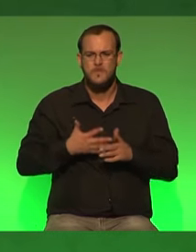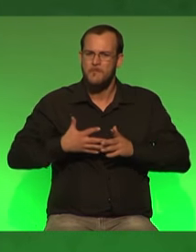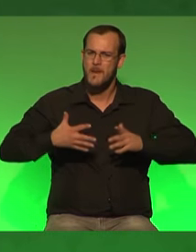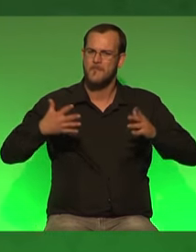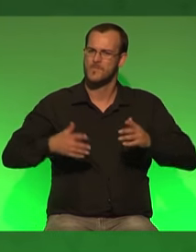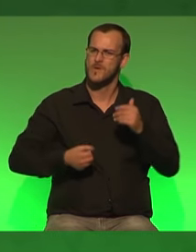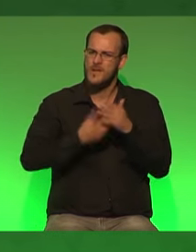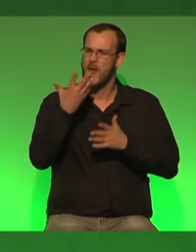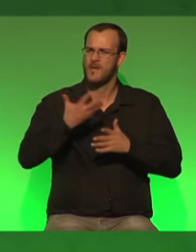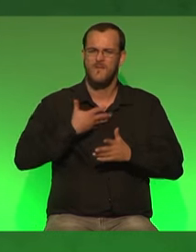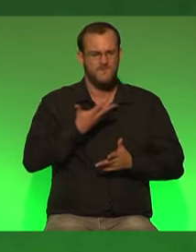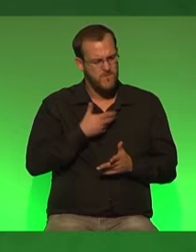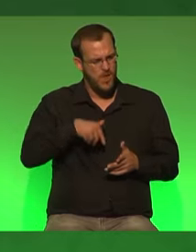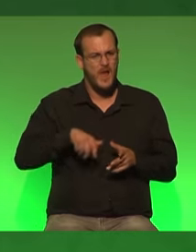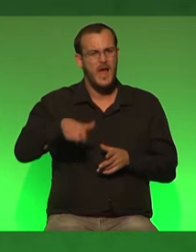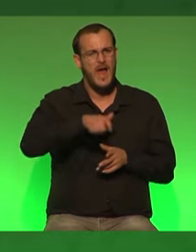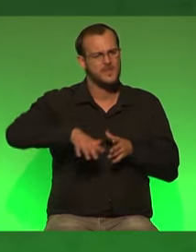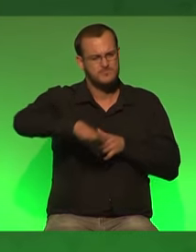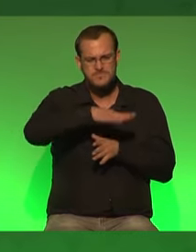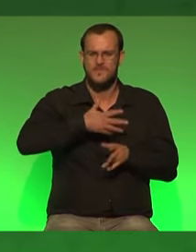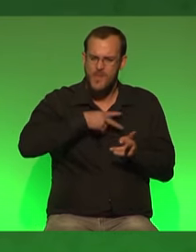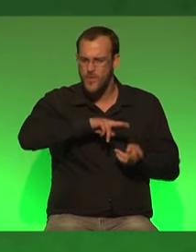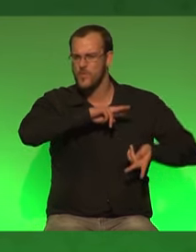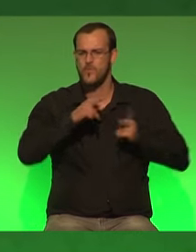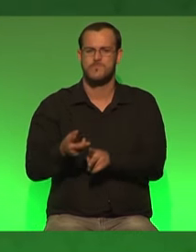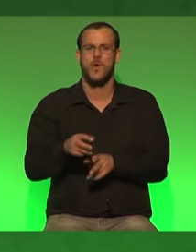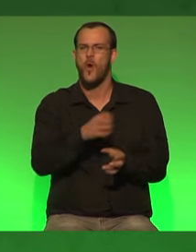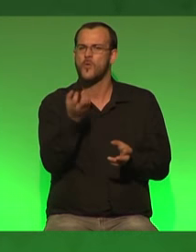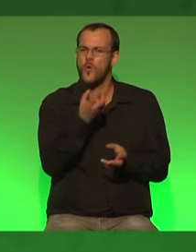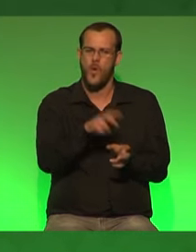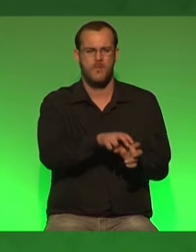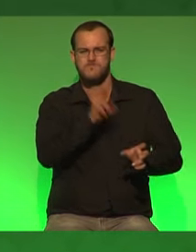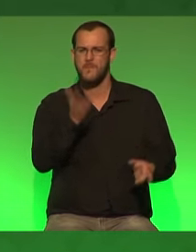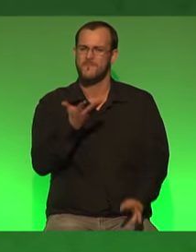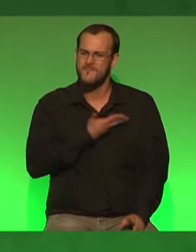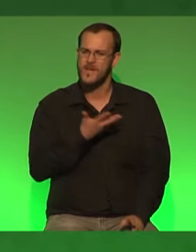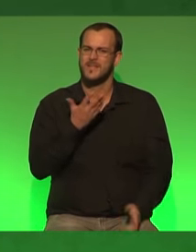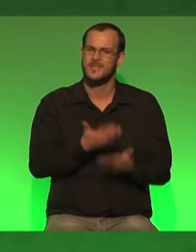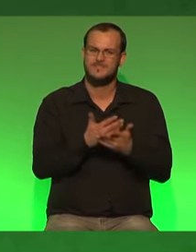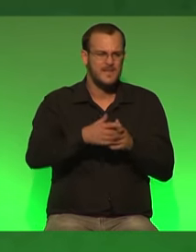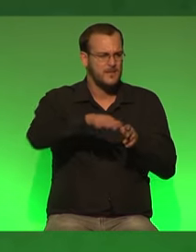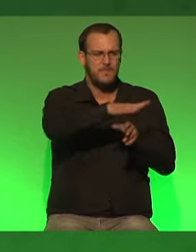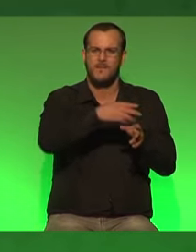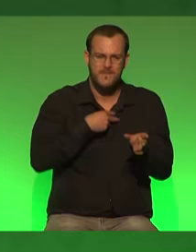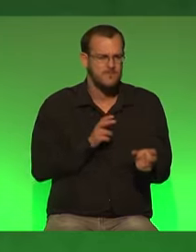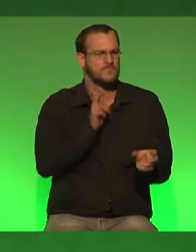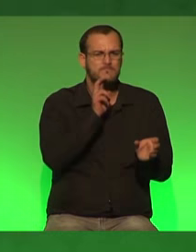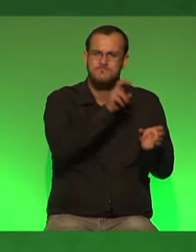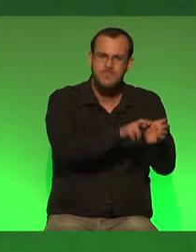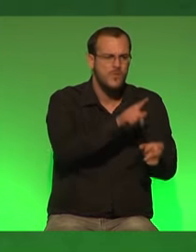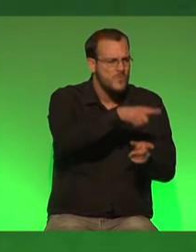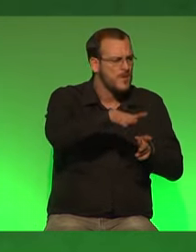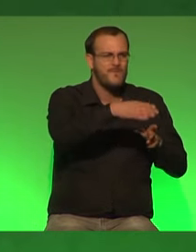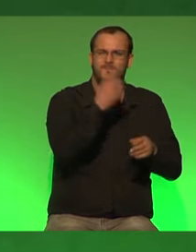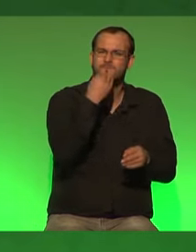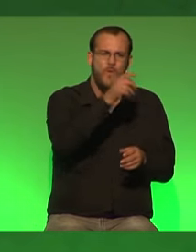machen wir wollen diesen umbau im rheinischen revier wir wollen diesen kohleausstieg und deswegen gehen wir in die region und erarbeiten mit denen die dort